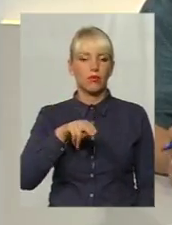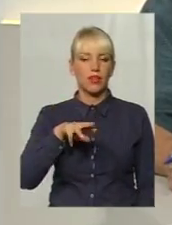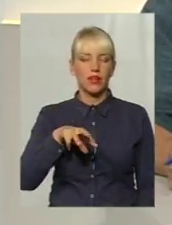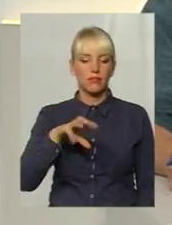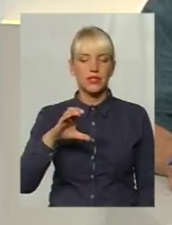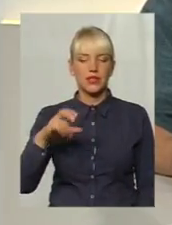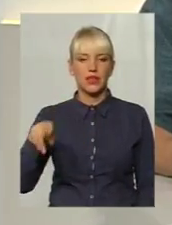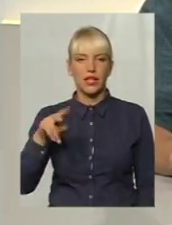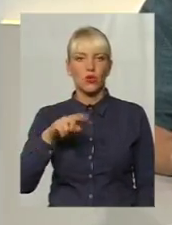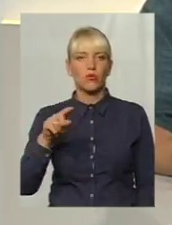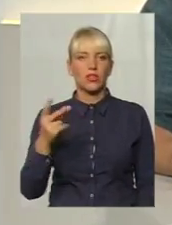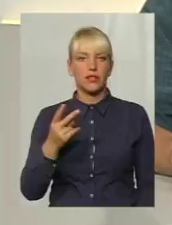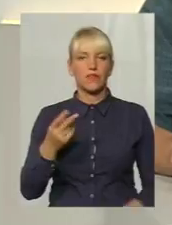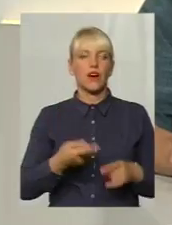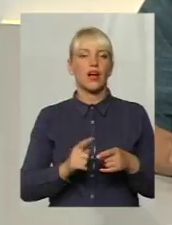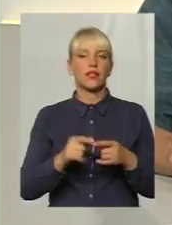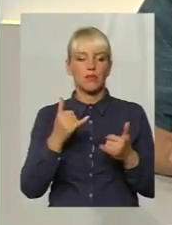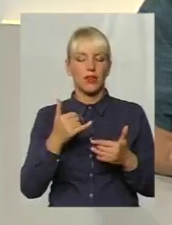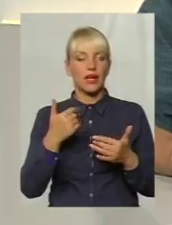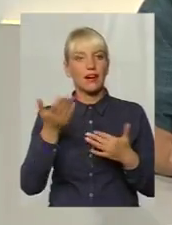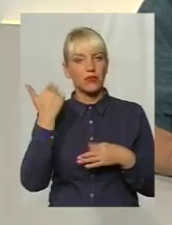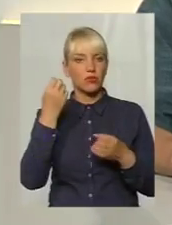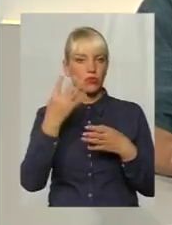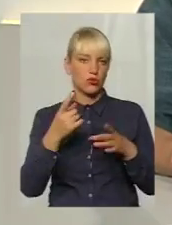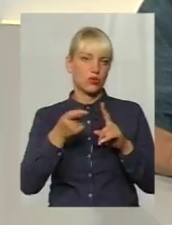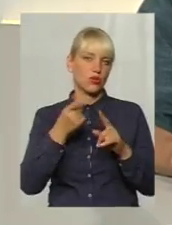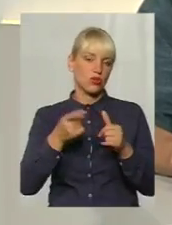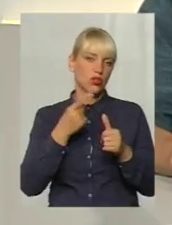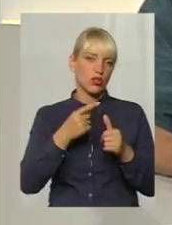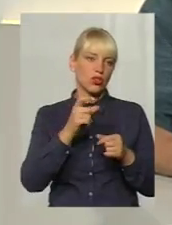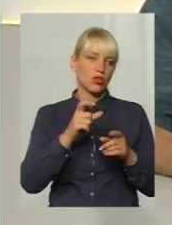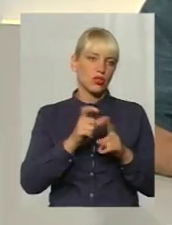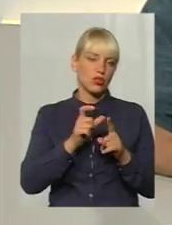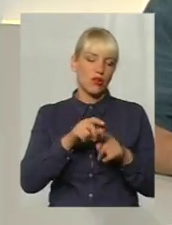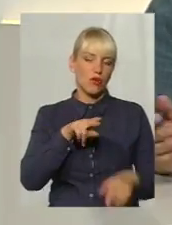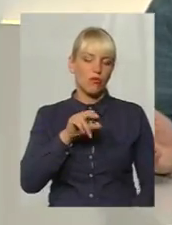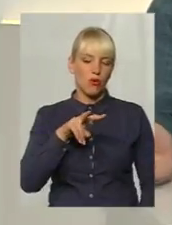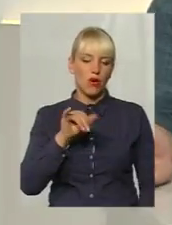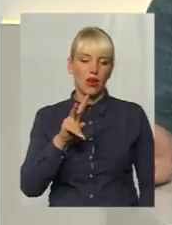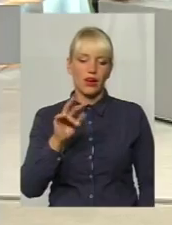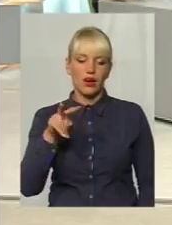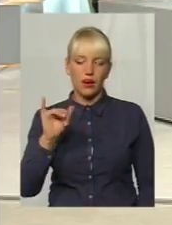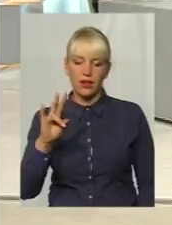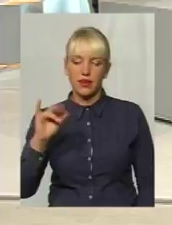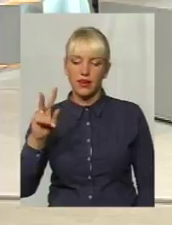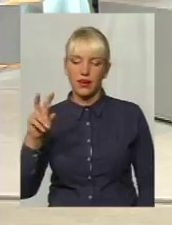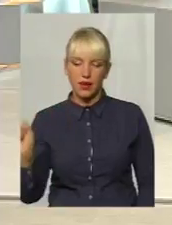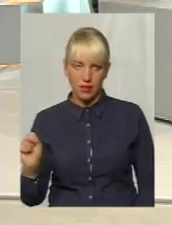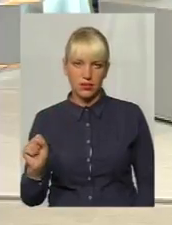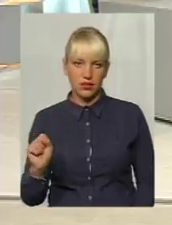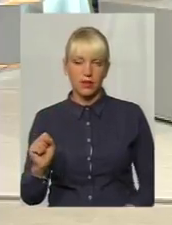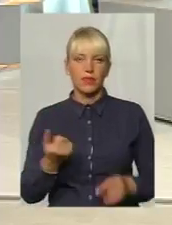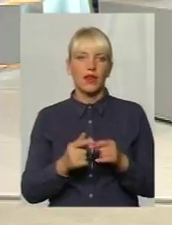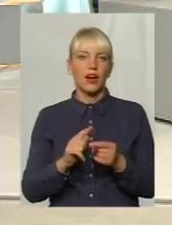поліклініки. Зараз є ПМСД номер один, які базуються в четвертій поліклініці, так? Чи неправильно так називати, ну це ж таке, ви